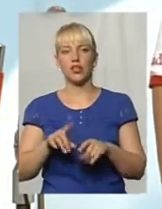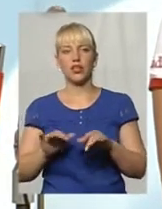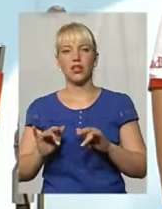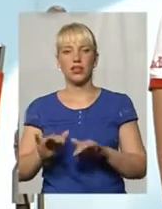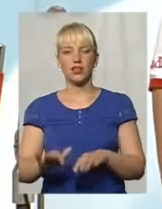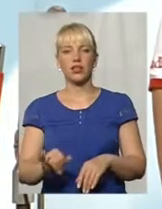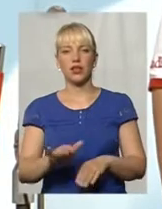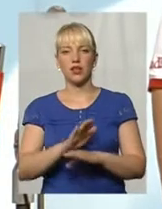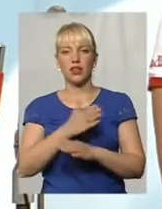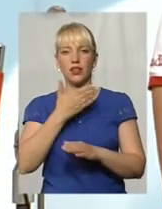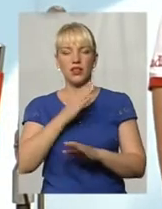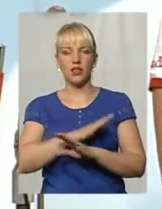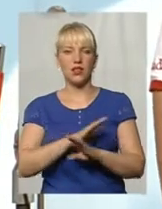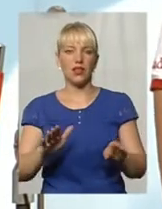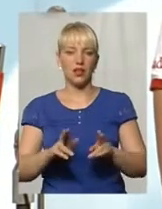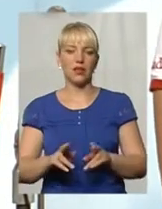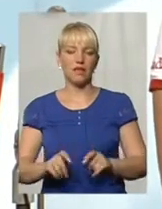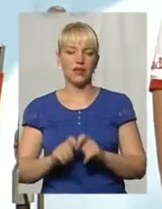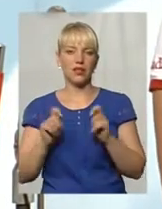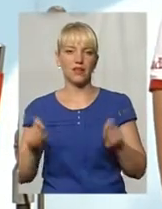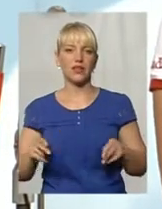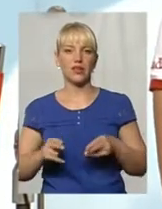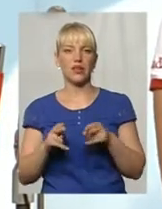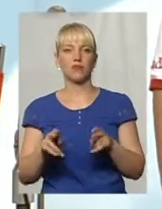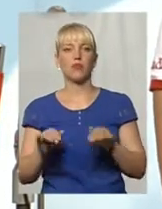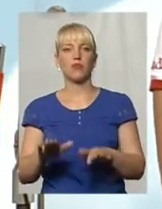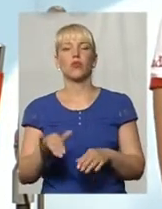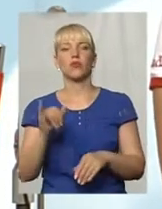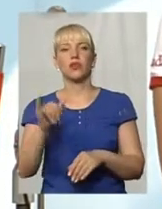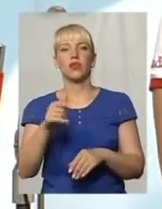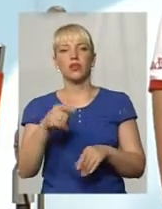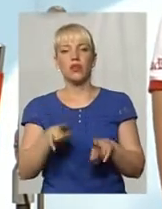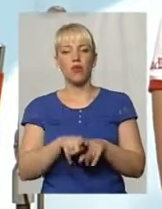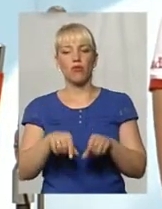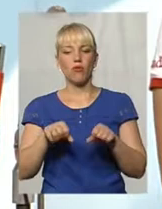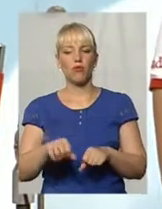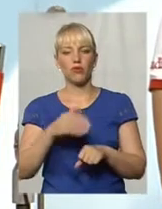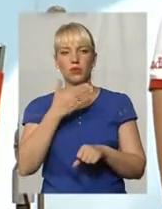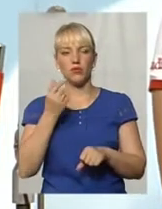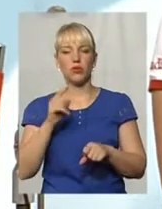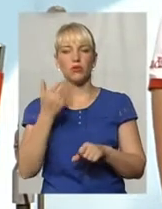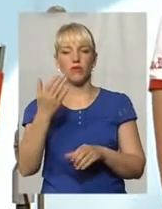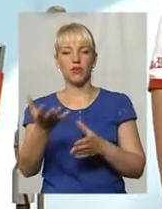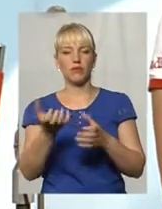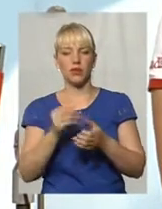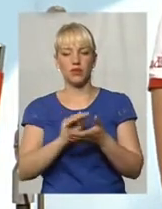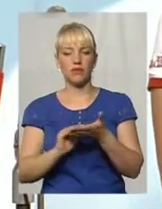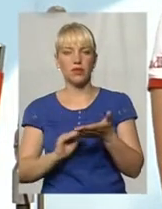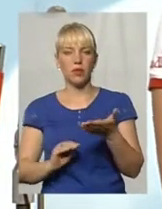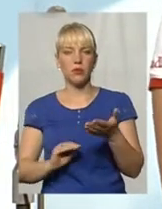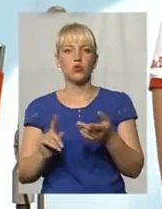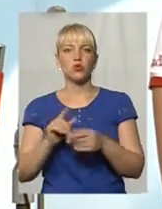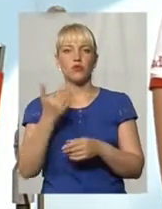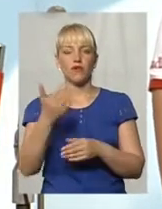і не відкривати кримінальне провадження. В них такої повноваження немає, тому ви берете виписку, так, що вам